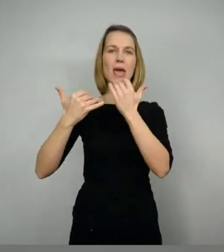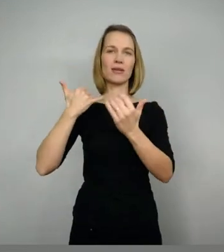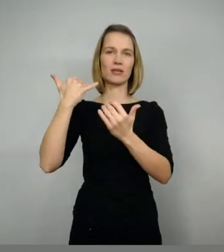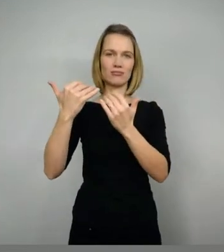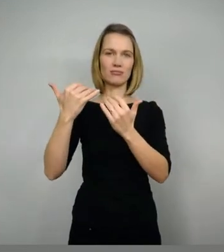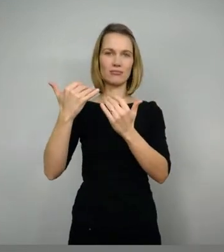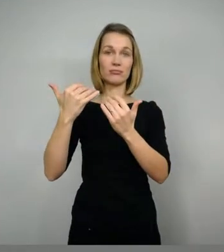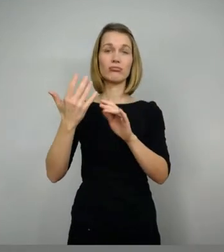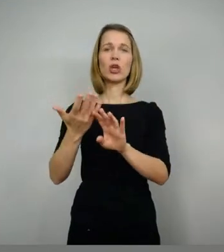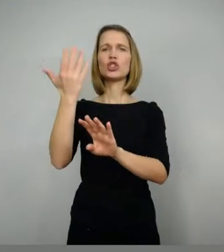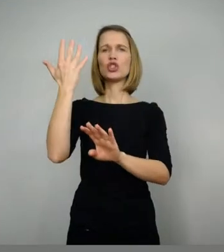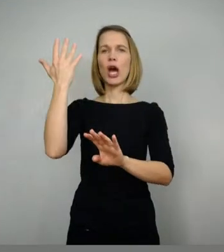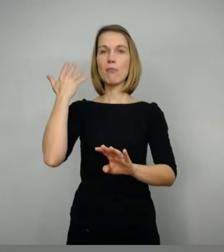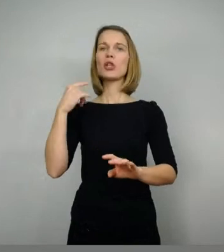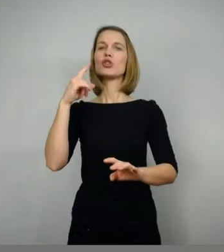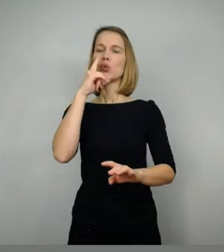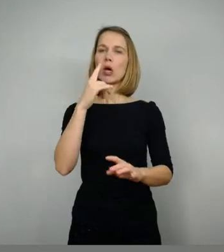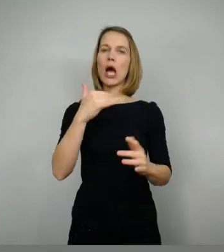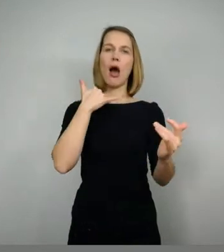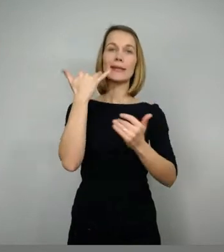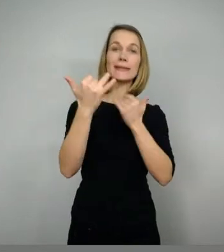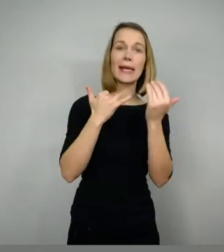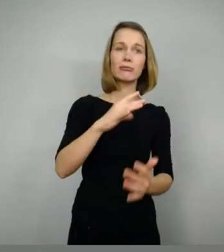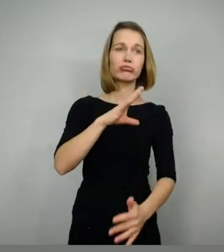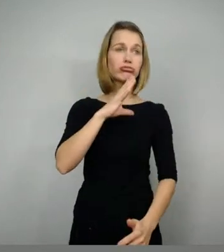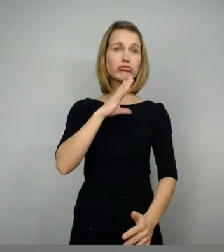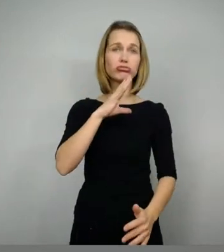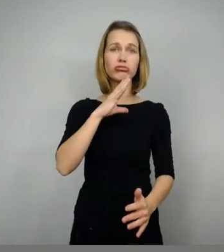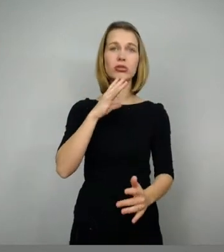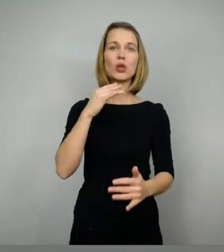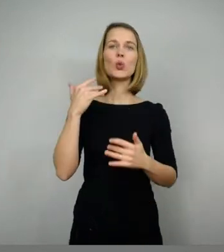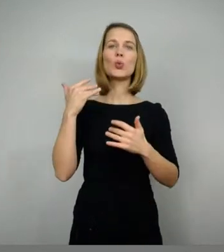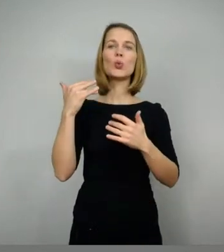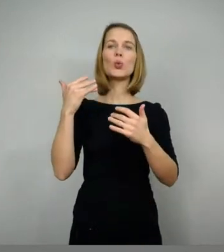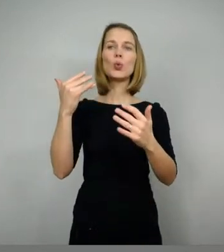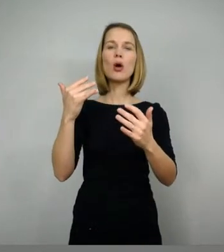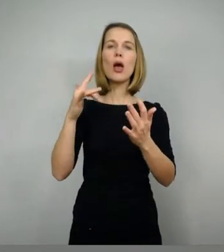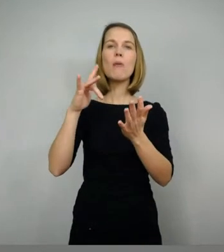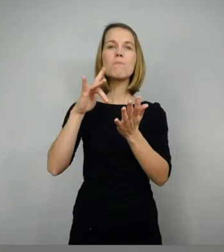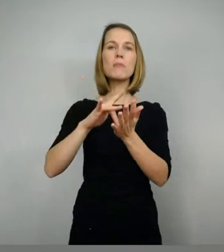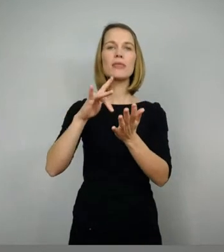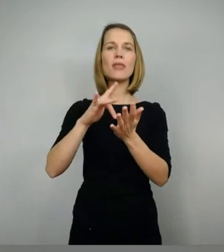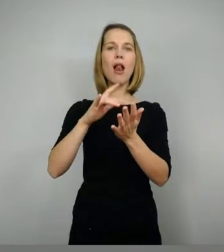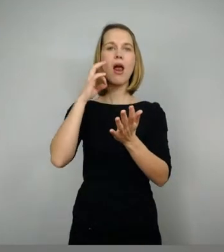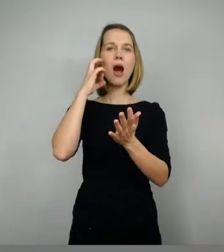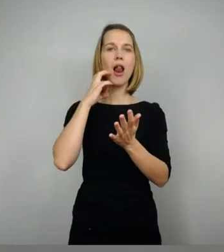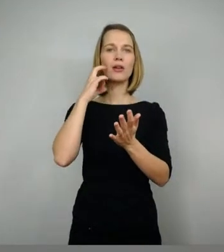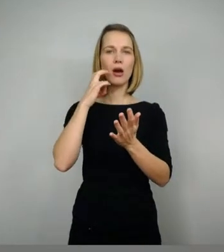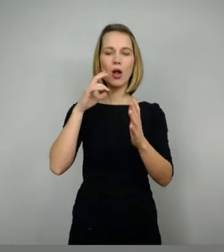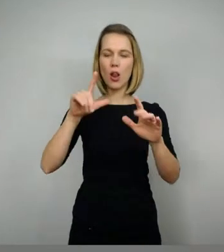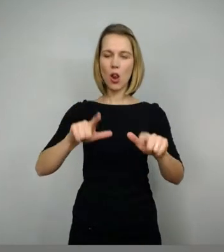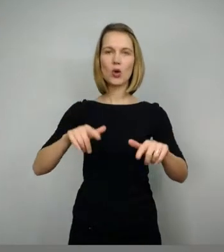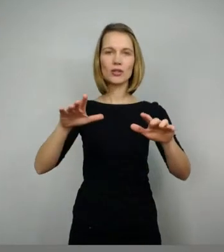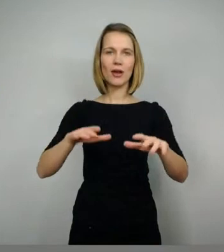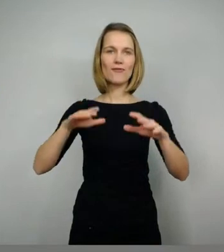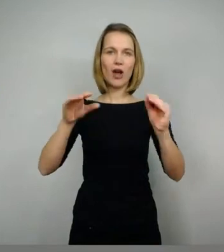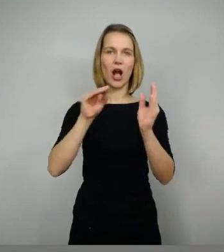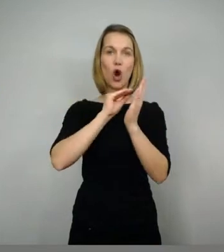zuerst mündlich erzählt. Und irgendwann im Mittelalter hat man angefangen, sie aufzuschreiben. Das älteste